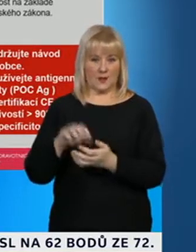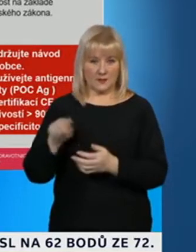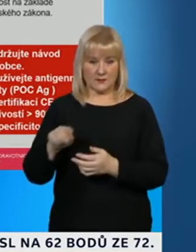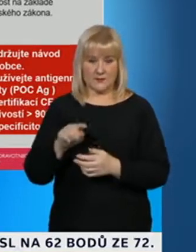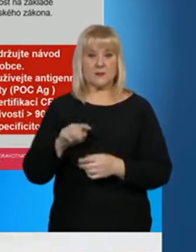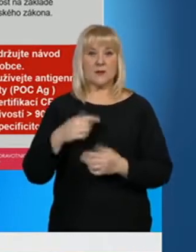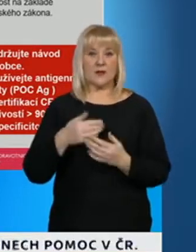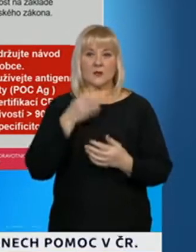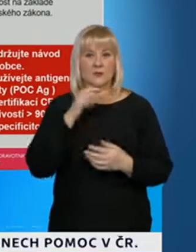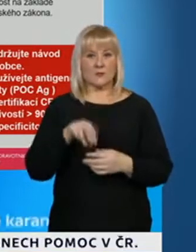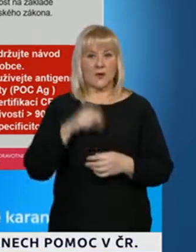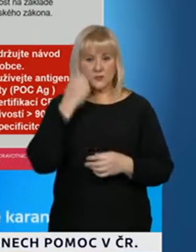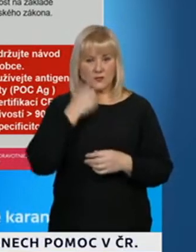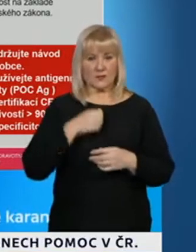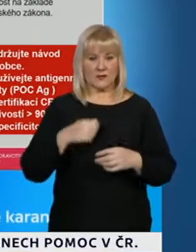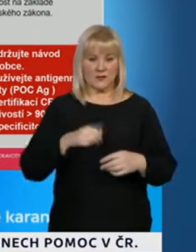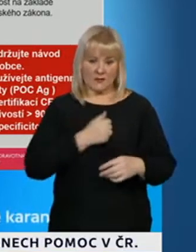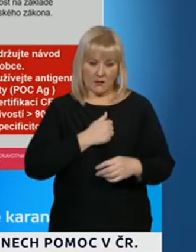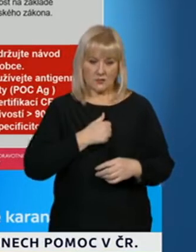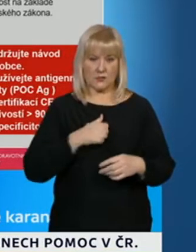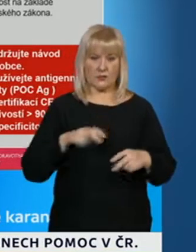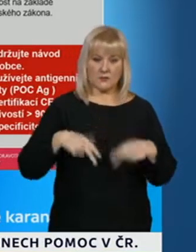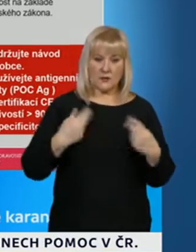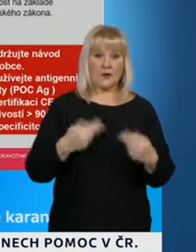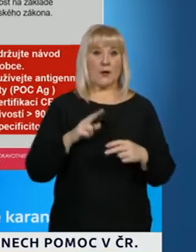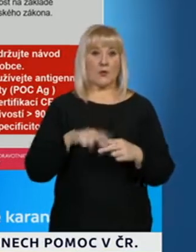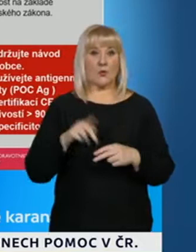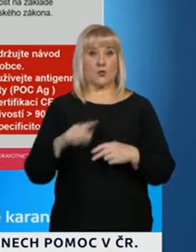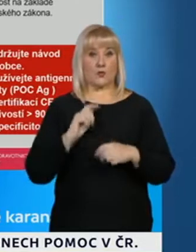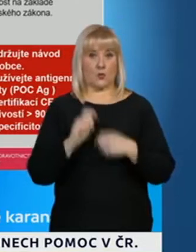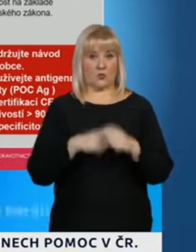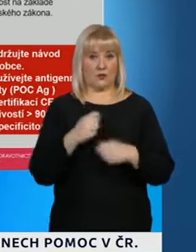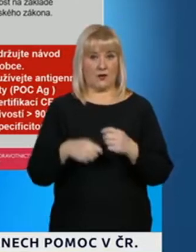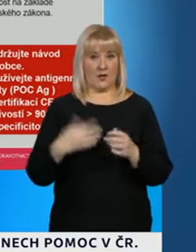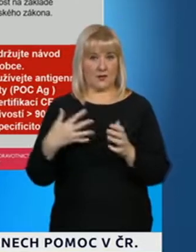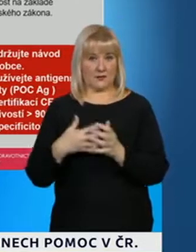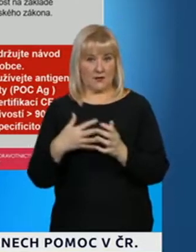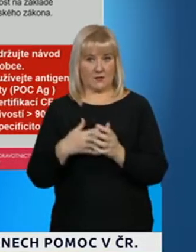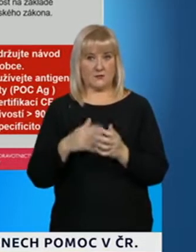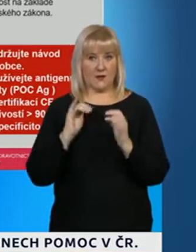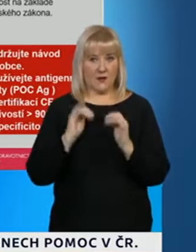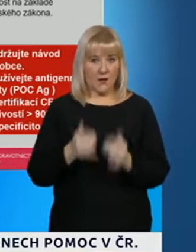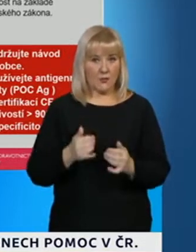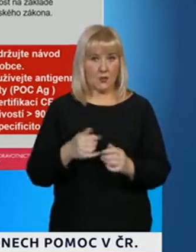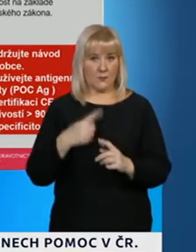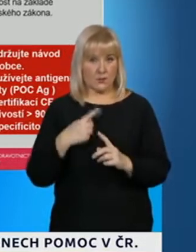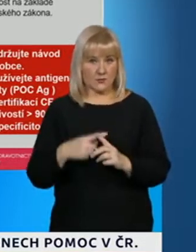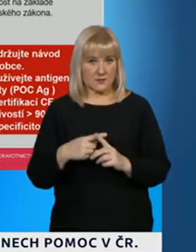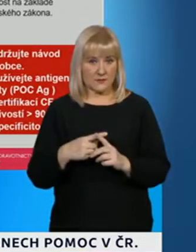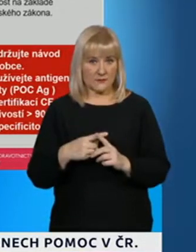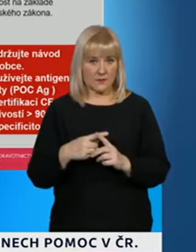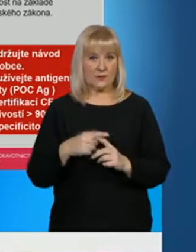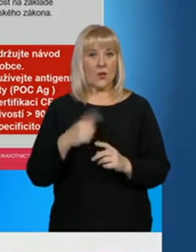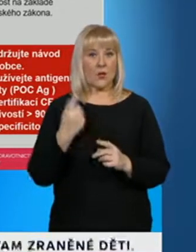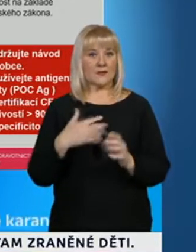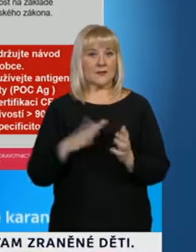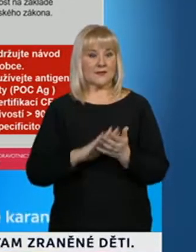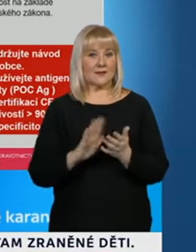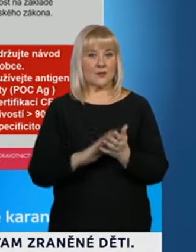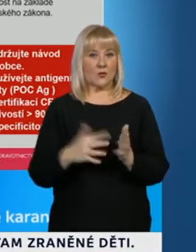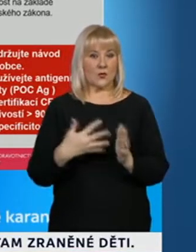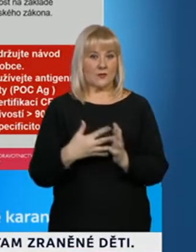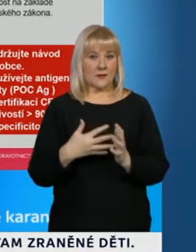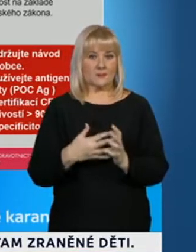teplota a tak dál. A je proveden antigenní test s výsledkem pozitivní. Vstavuje se na tyto osoby v podstatě